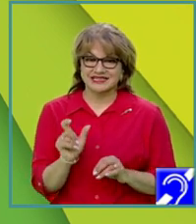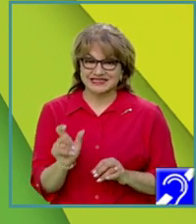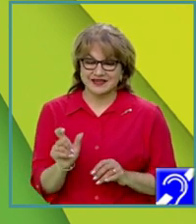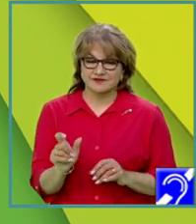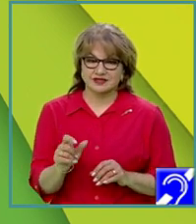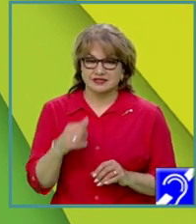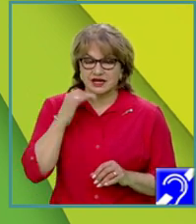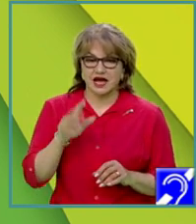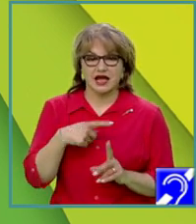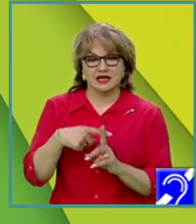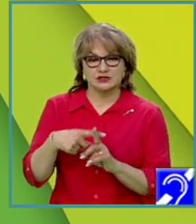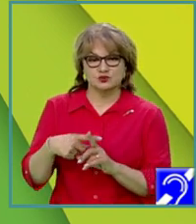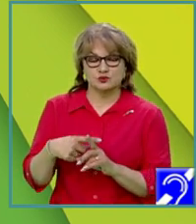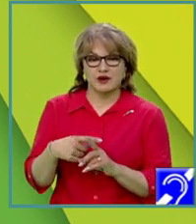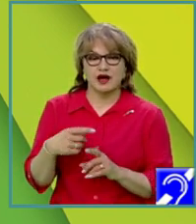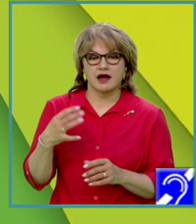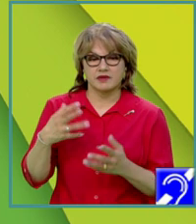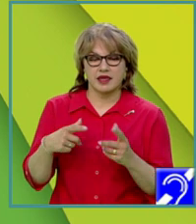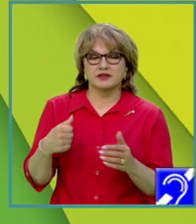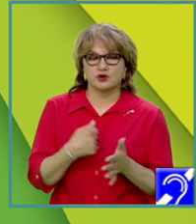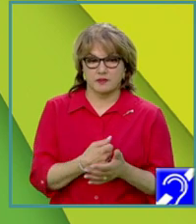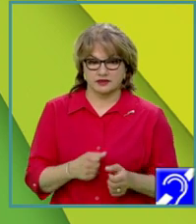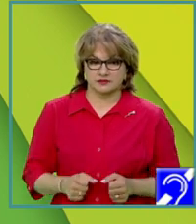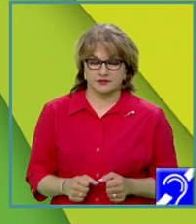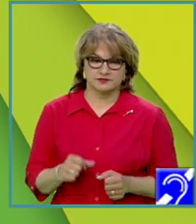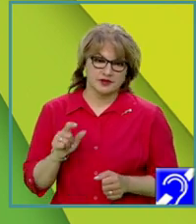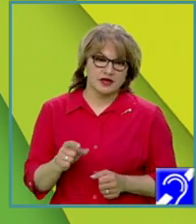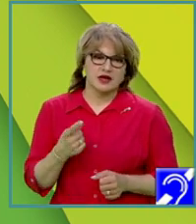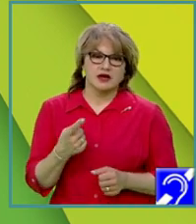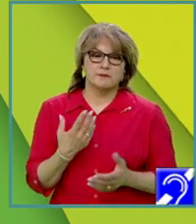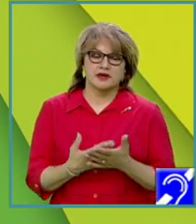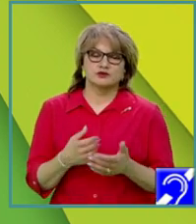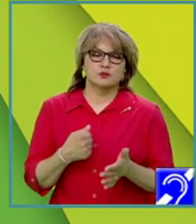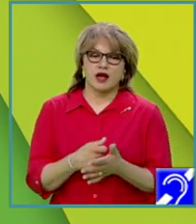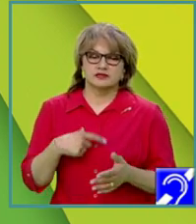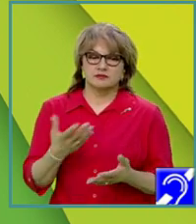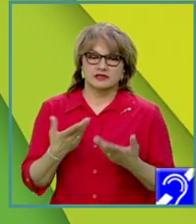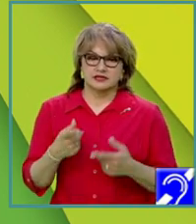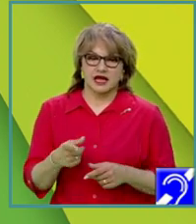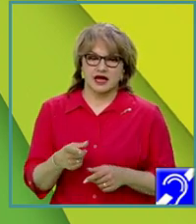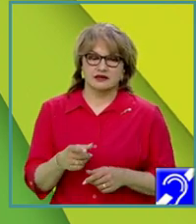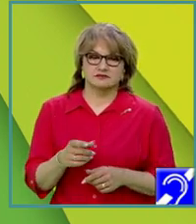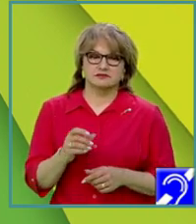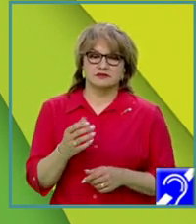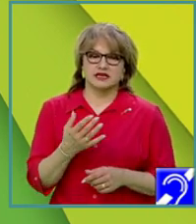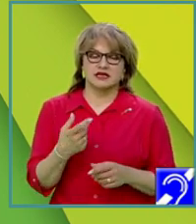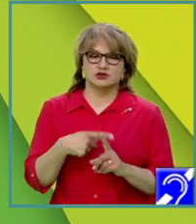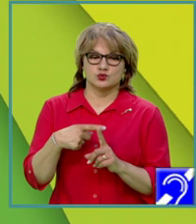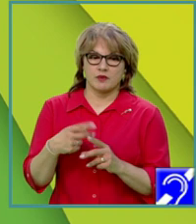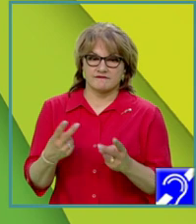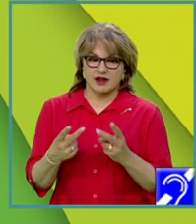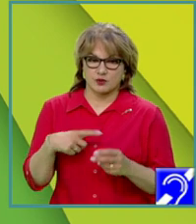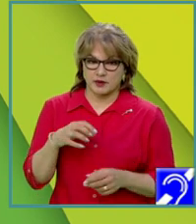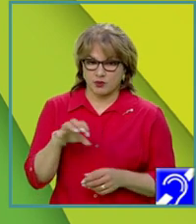suma elementelor maximă. Criteriul de maxim este dat de data aceasta, de suma valorilor aflate pe